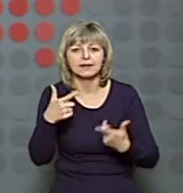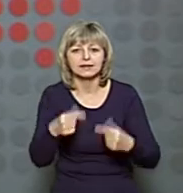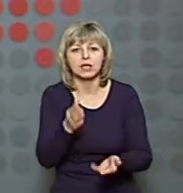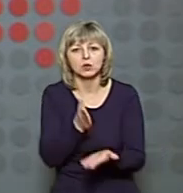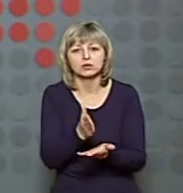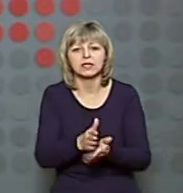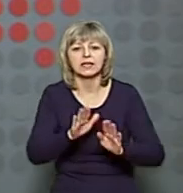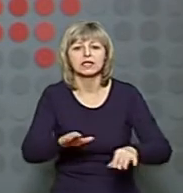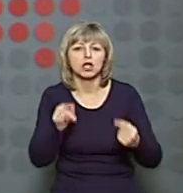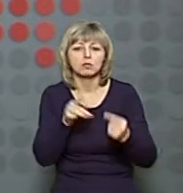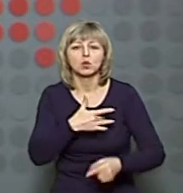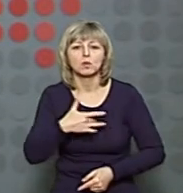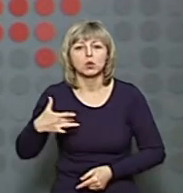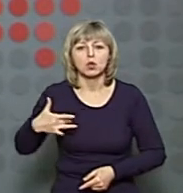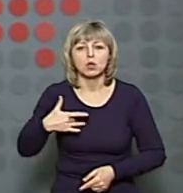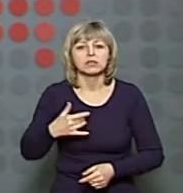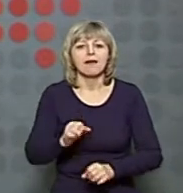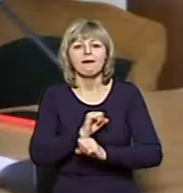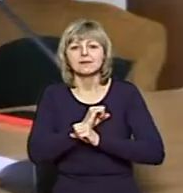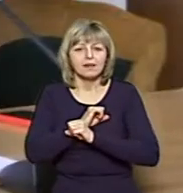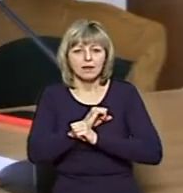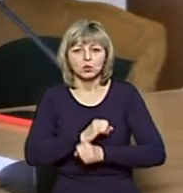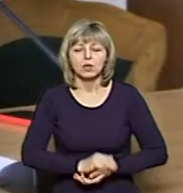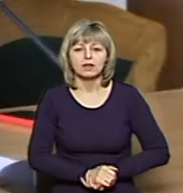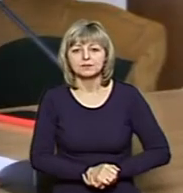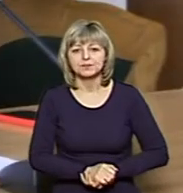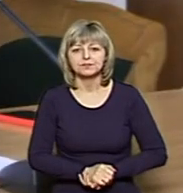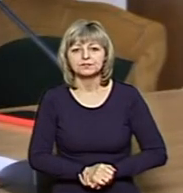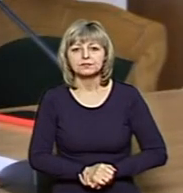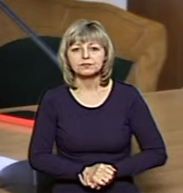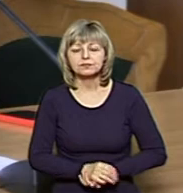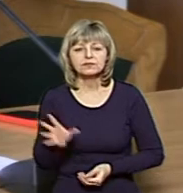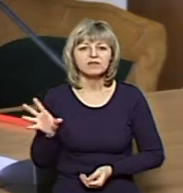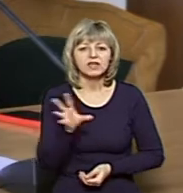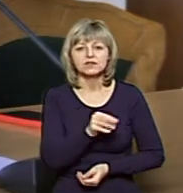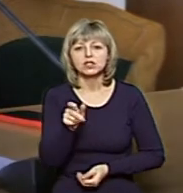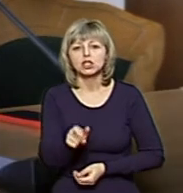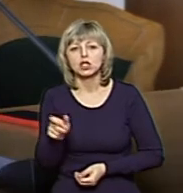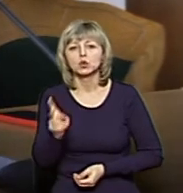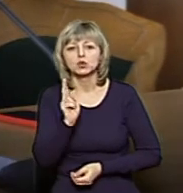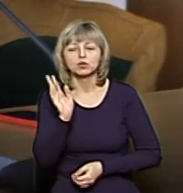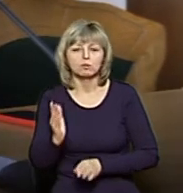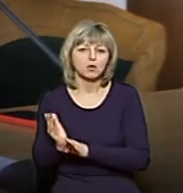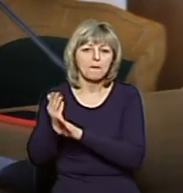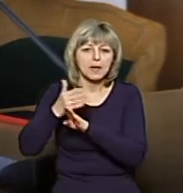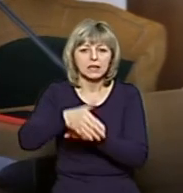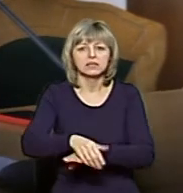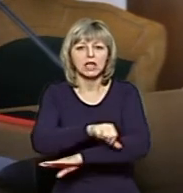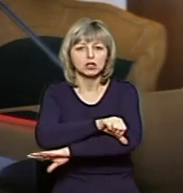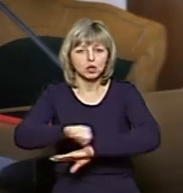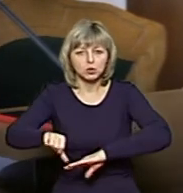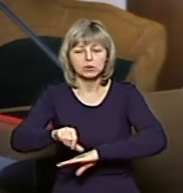дитячий протитуберкульозний санаторій. Всі люди, які будуть перетиняти кордони